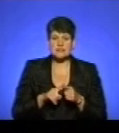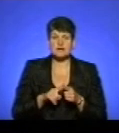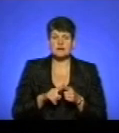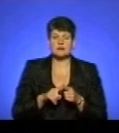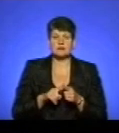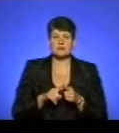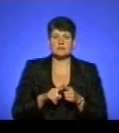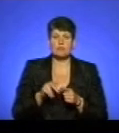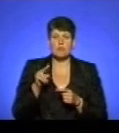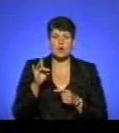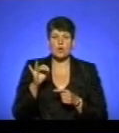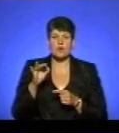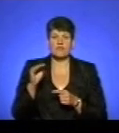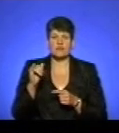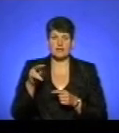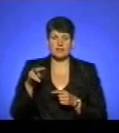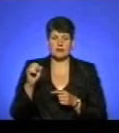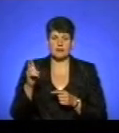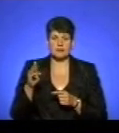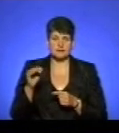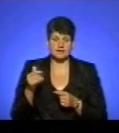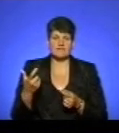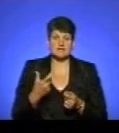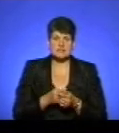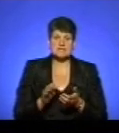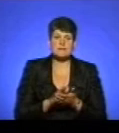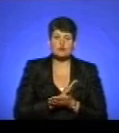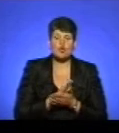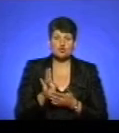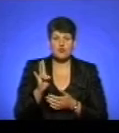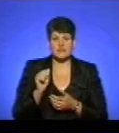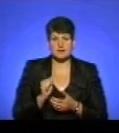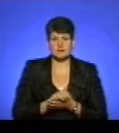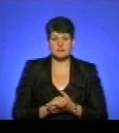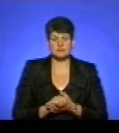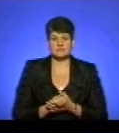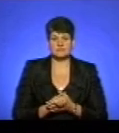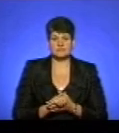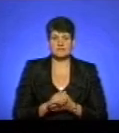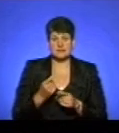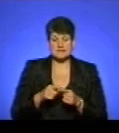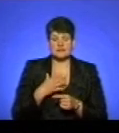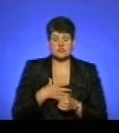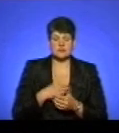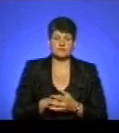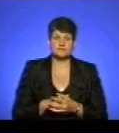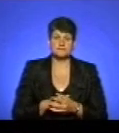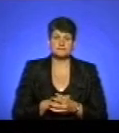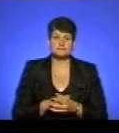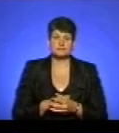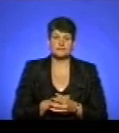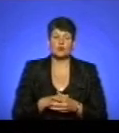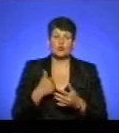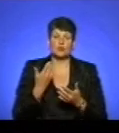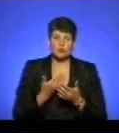захворювання, профілактика, вакцинація безкоштовна. Це важливо, що безкоштовна. Отож, я